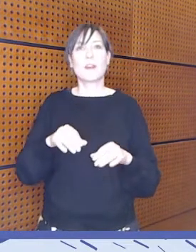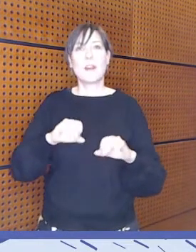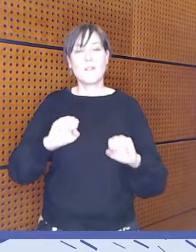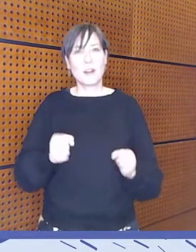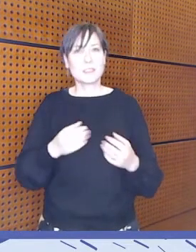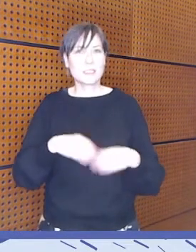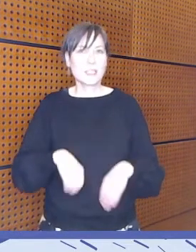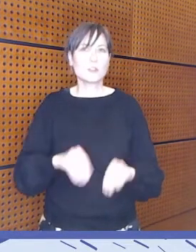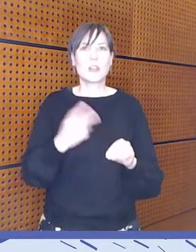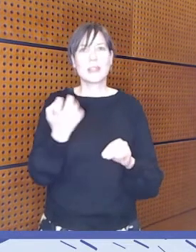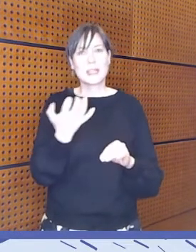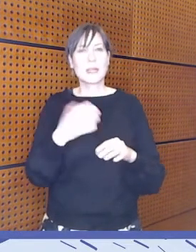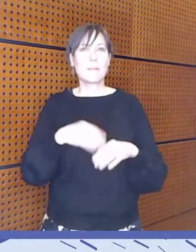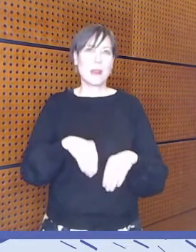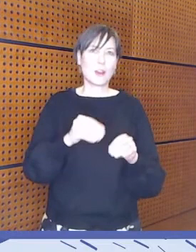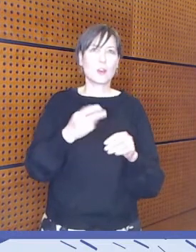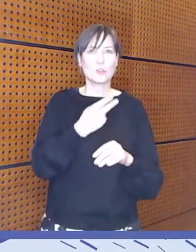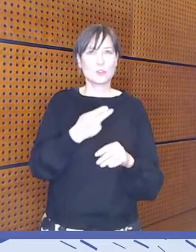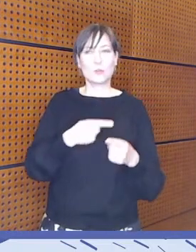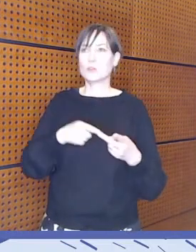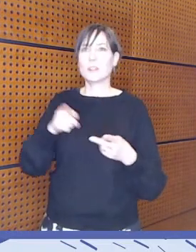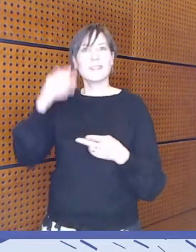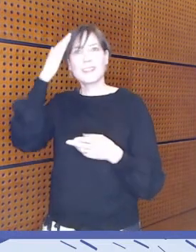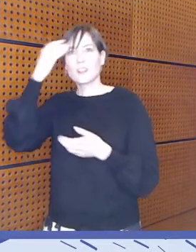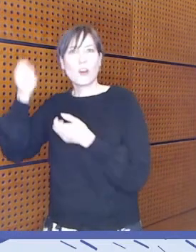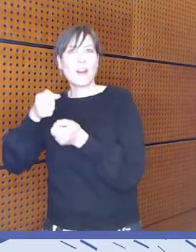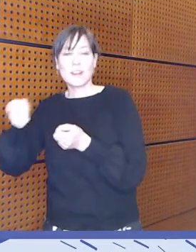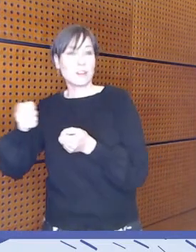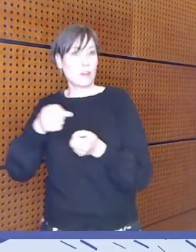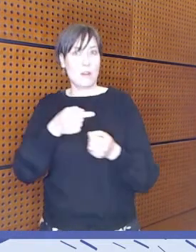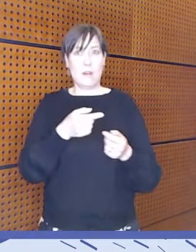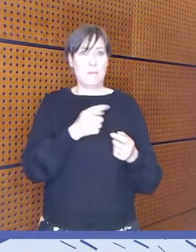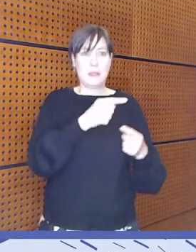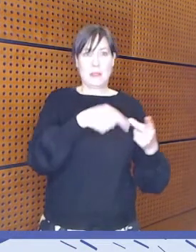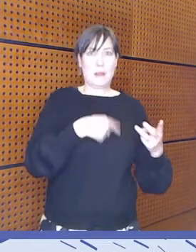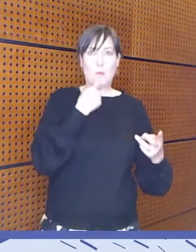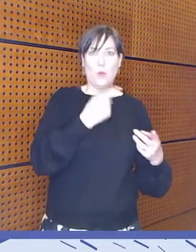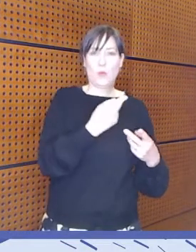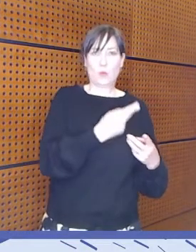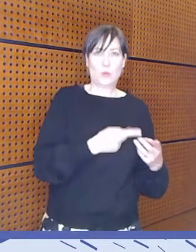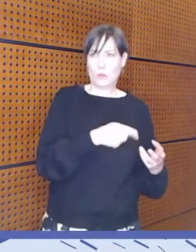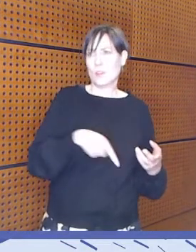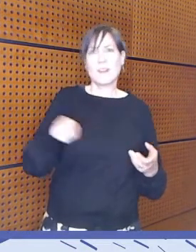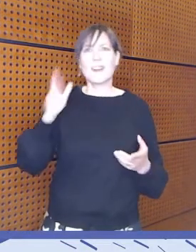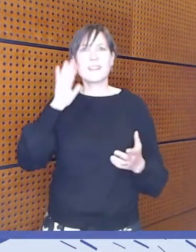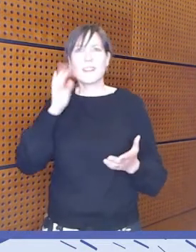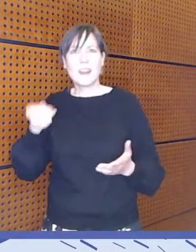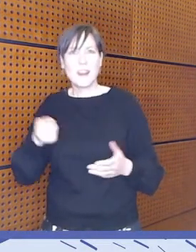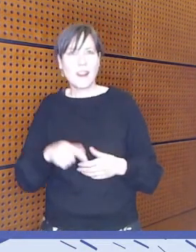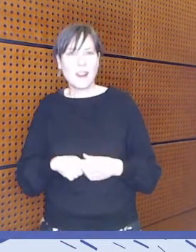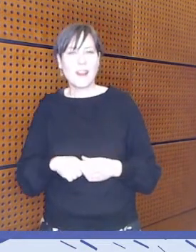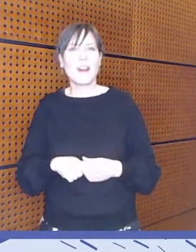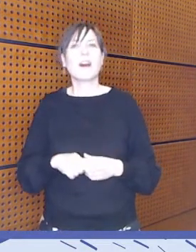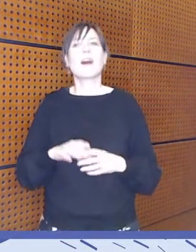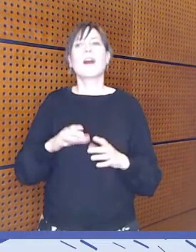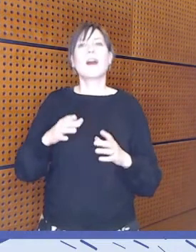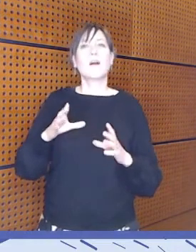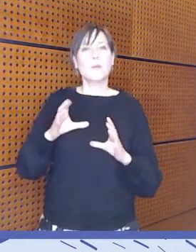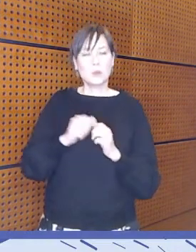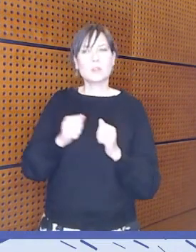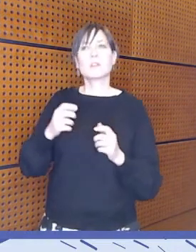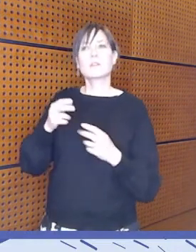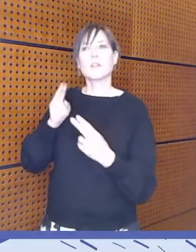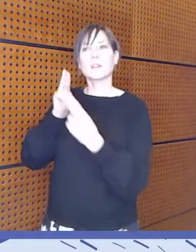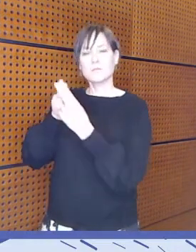kysymykset ei ole tietohallinnoissa ehkä tuttujakaan. Ja sitten kun se keskusteluyhteys on sinne päin